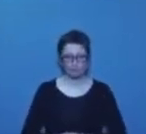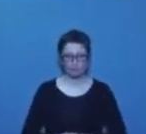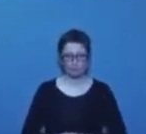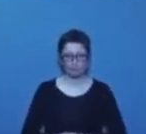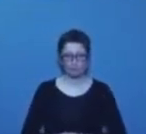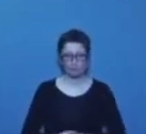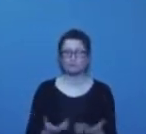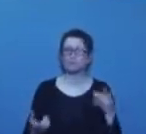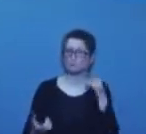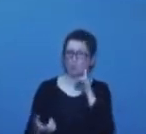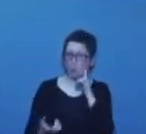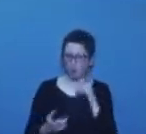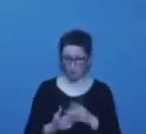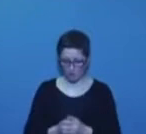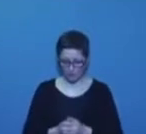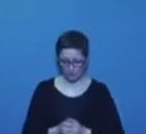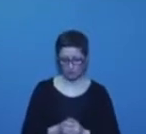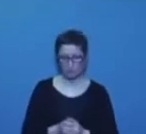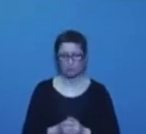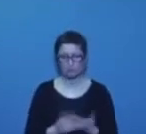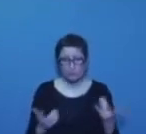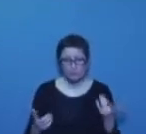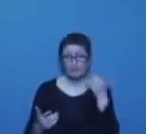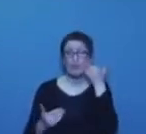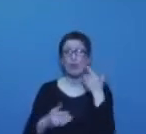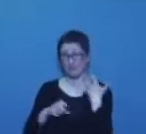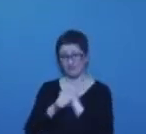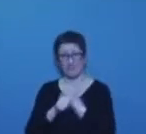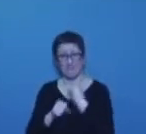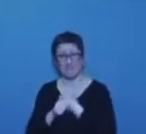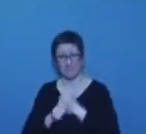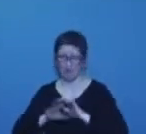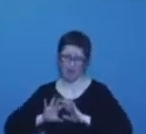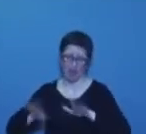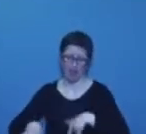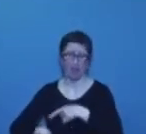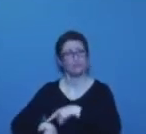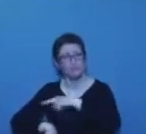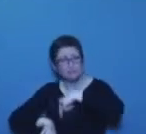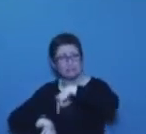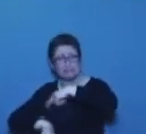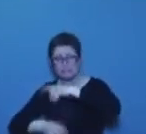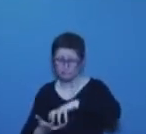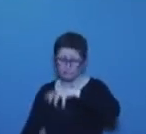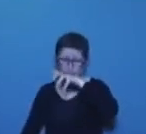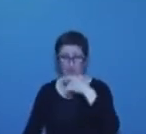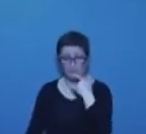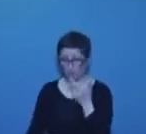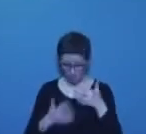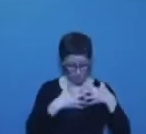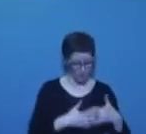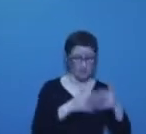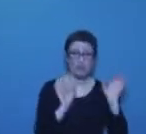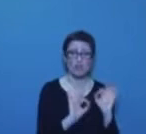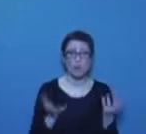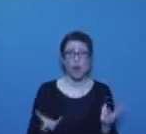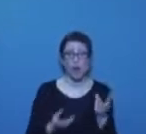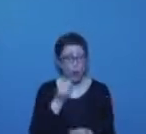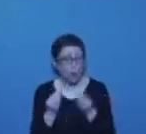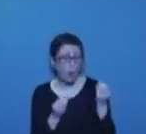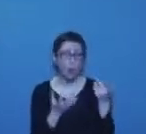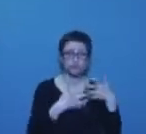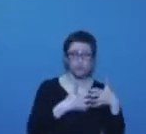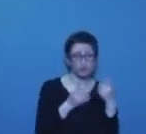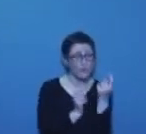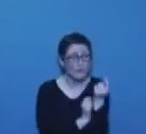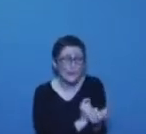Pourquoi ? Parce que là où on travaille beaucoup d'heures, là où on travaille beaucoup d'heures, ça veut dire qu'il n pas de machines, ou qu'il y en a moins, ou qu'elles sont